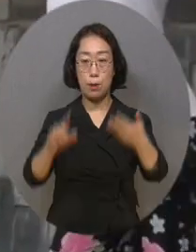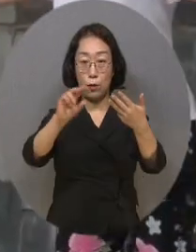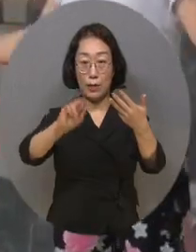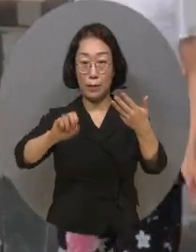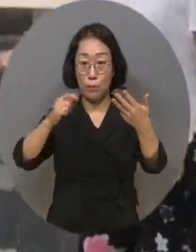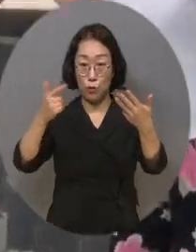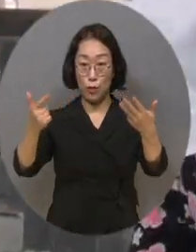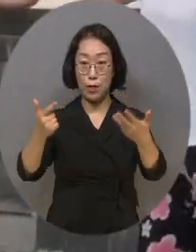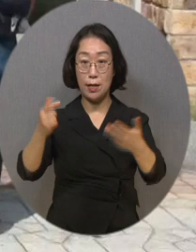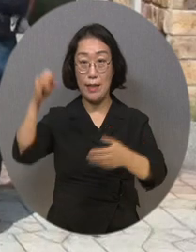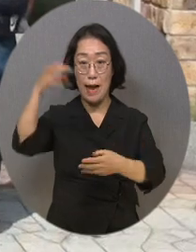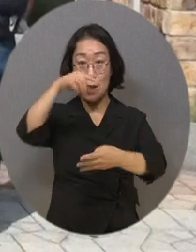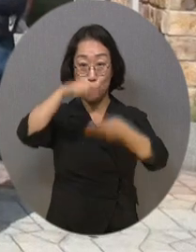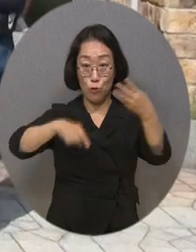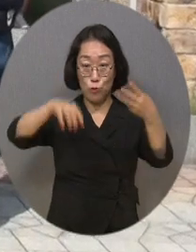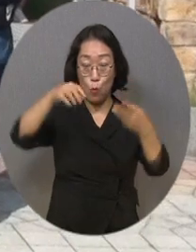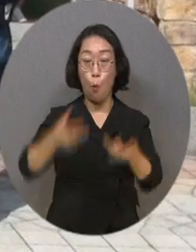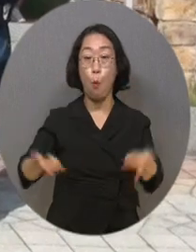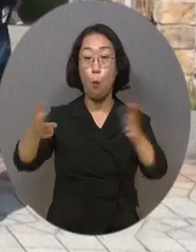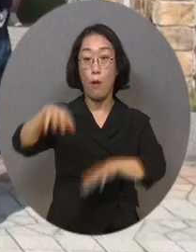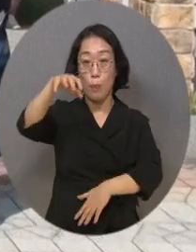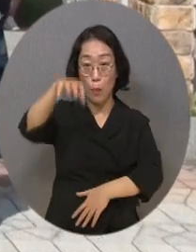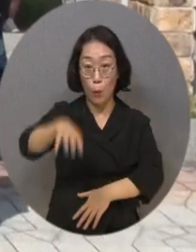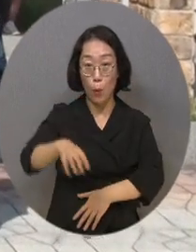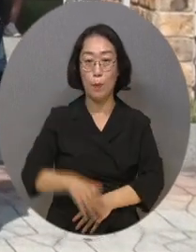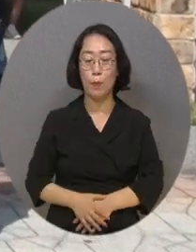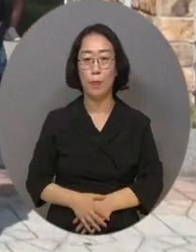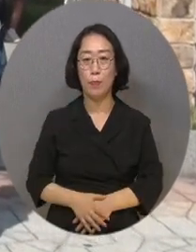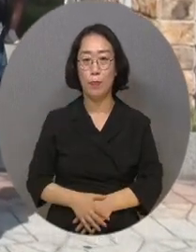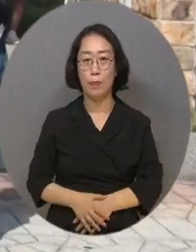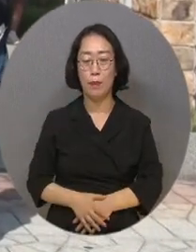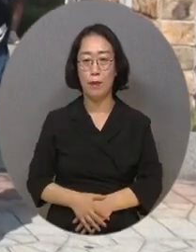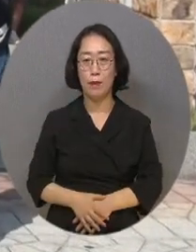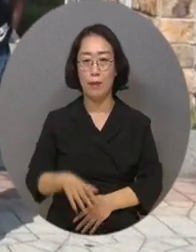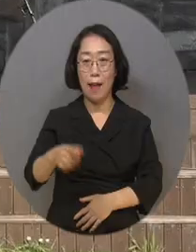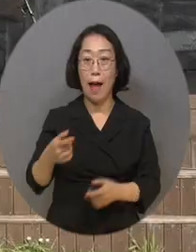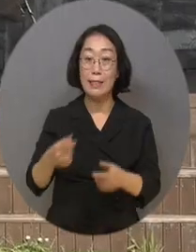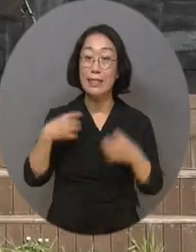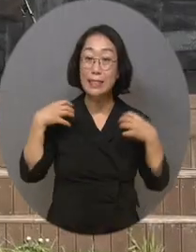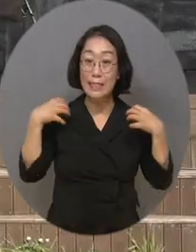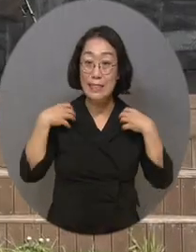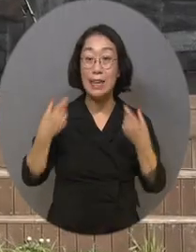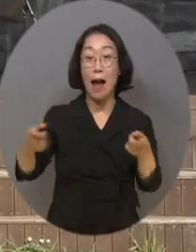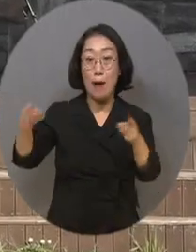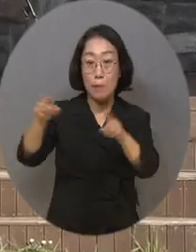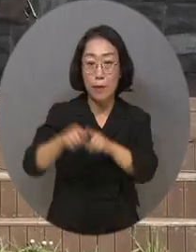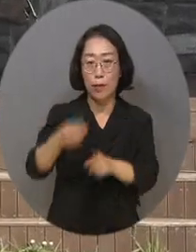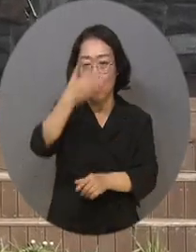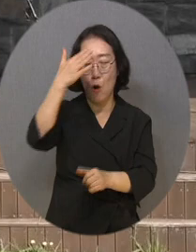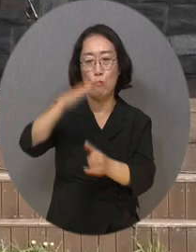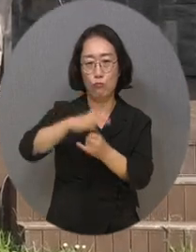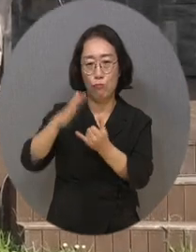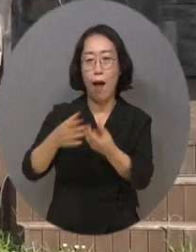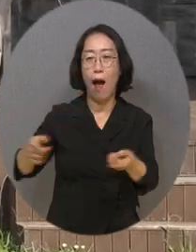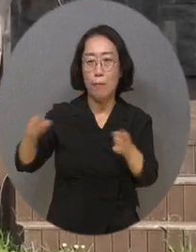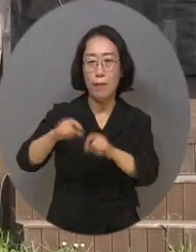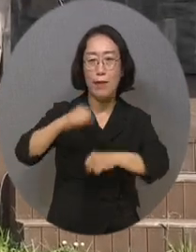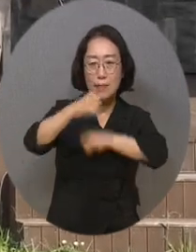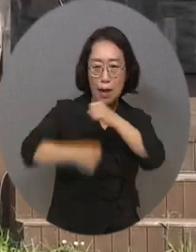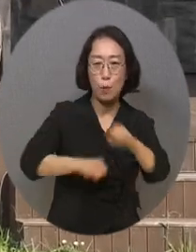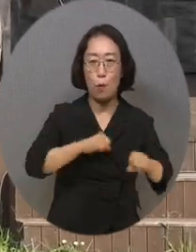양주시 하늘물공원 한국 청소년 육성의 양주시 지부가 양주시와 함께 청소년이 자유롭게 활동할 수 있는